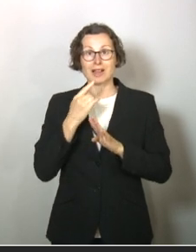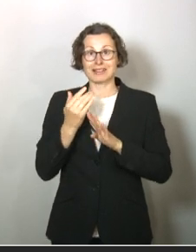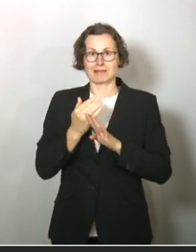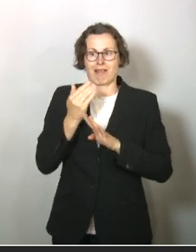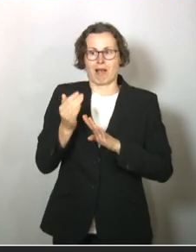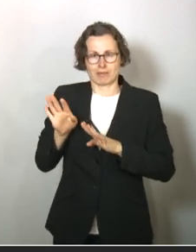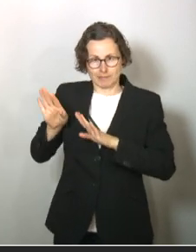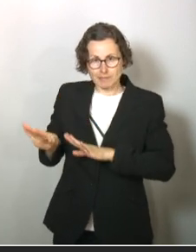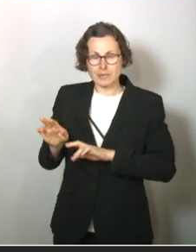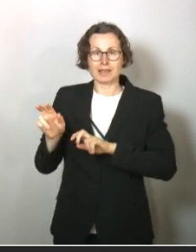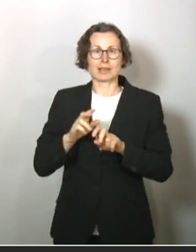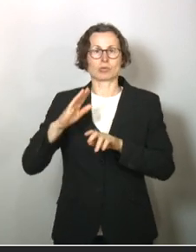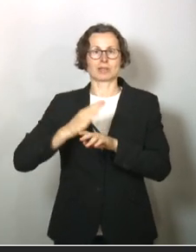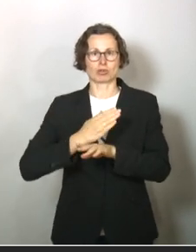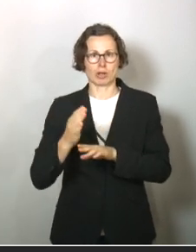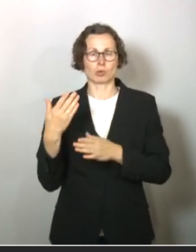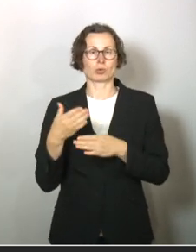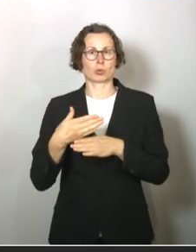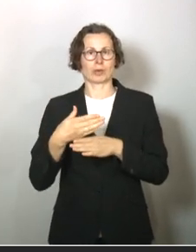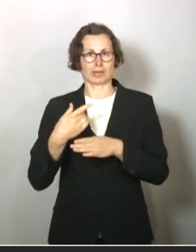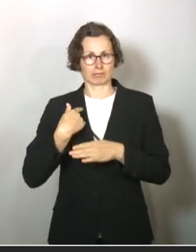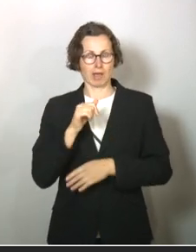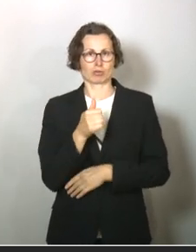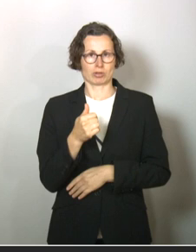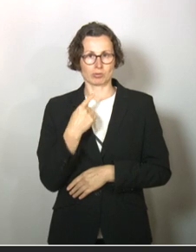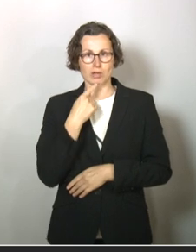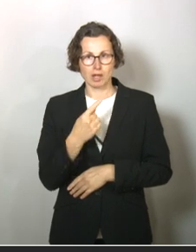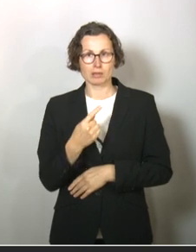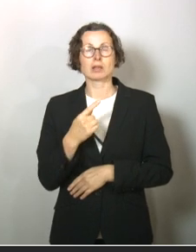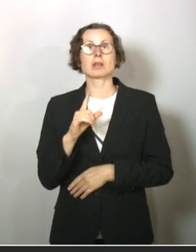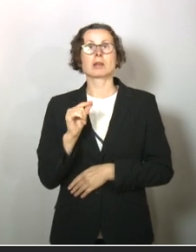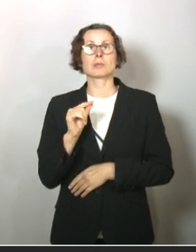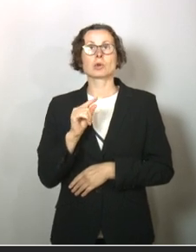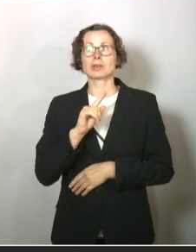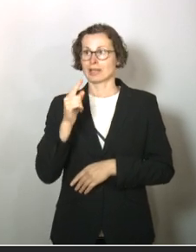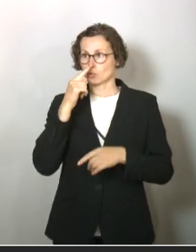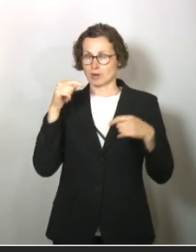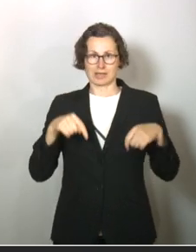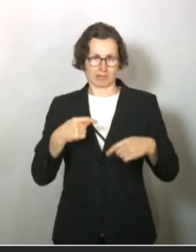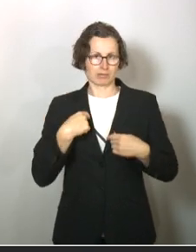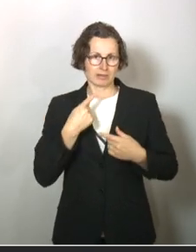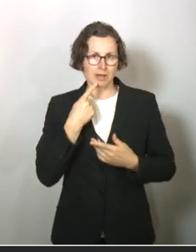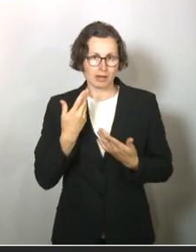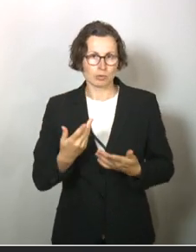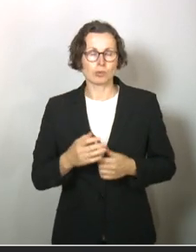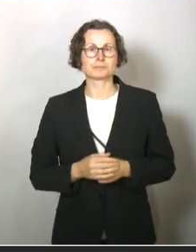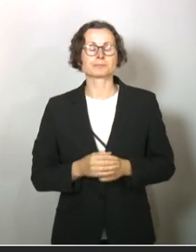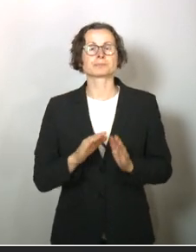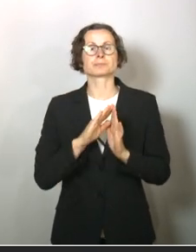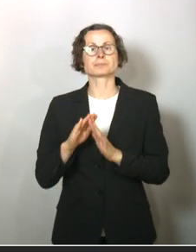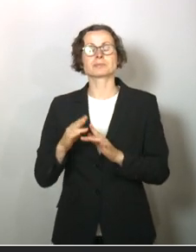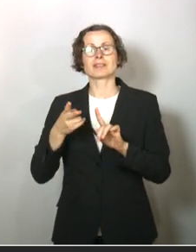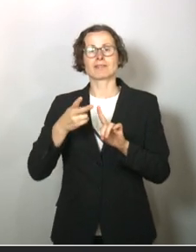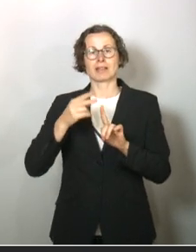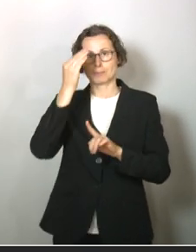Regierungsentscheidung Thüringens als meine Einschätzung formuliert. Das sage ich also nicht nur in diesem Kreis. Zweite